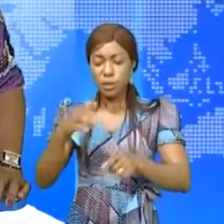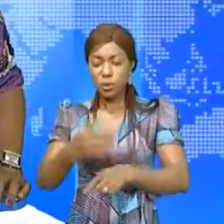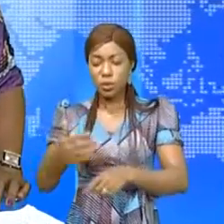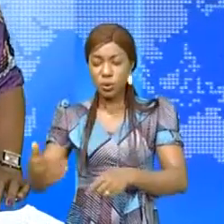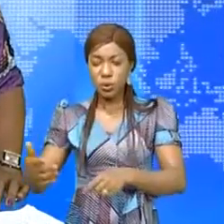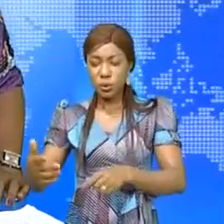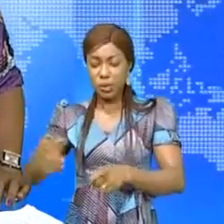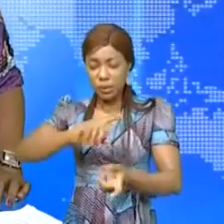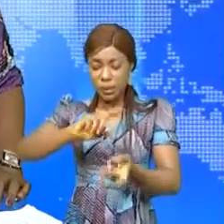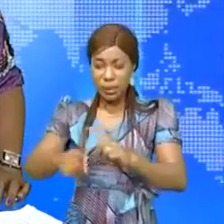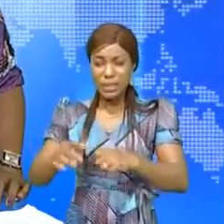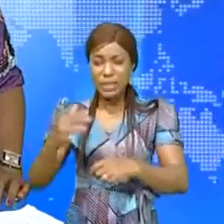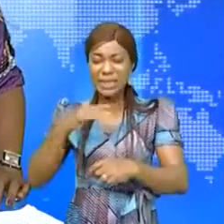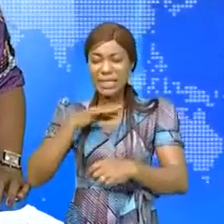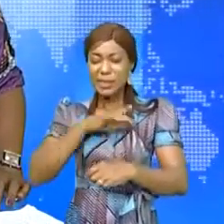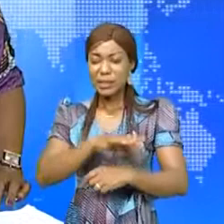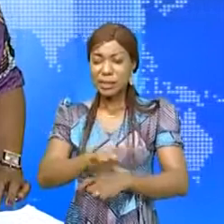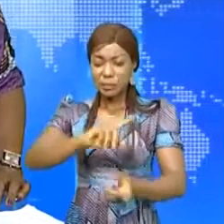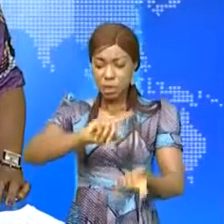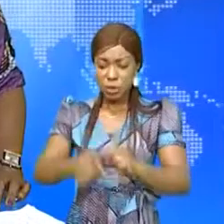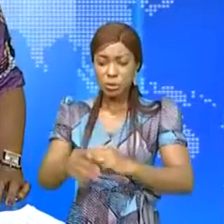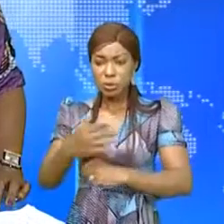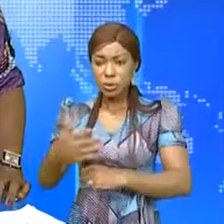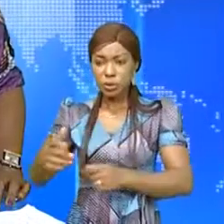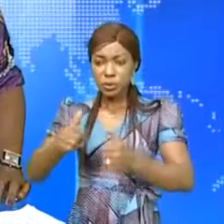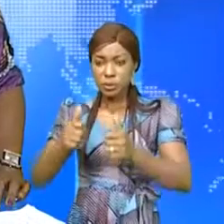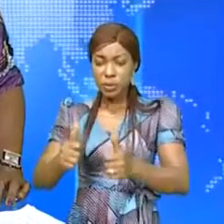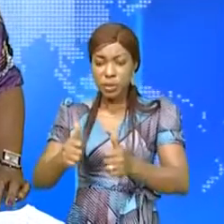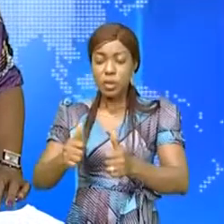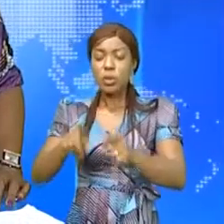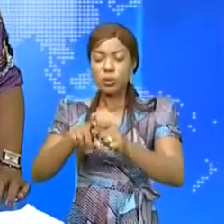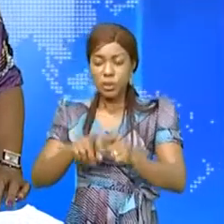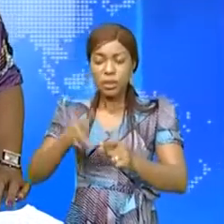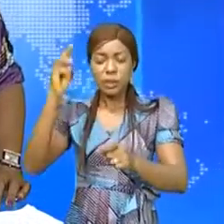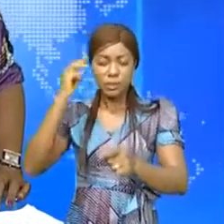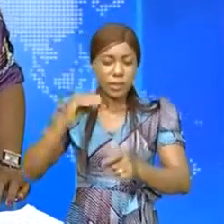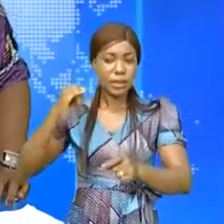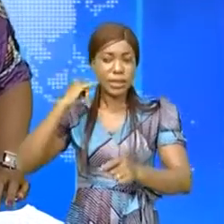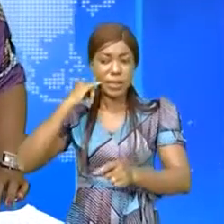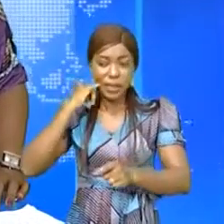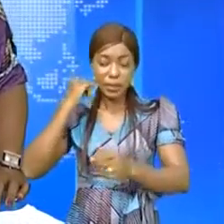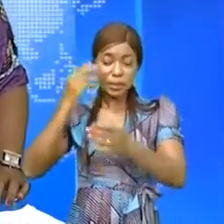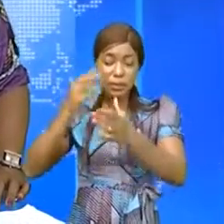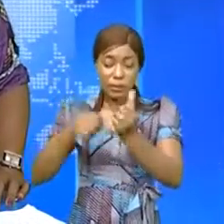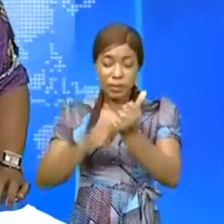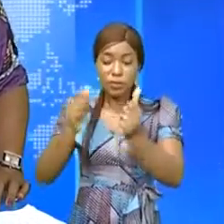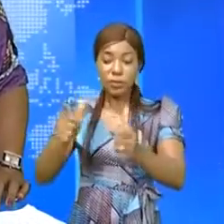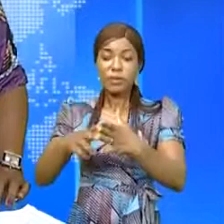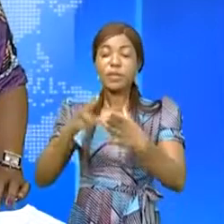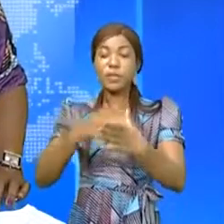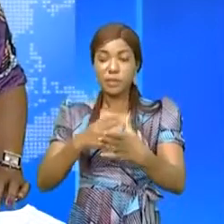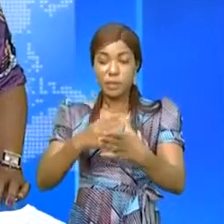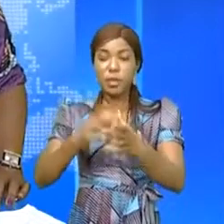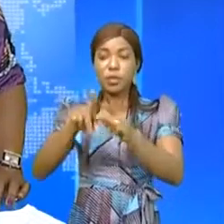savoir à la ministre déléguée en charge des personnes vulnérables, Irène Essambo Diata au cours d'un entretien. Ce projet